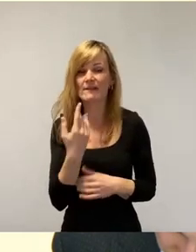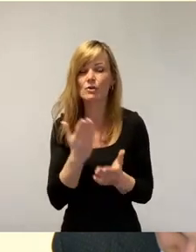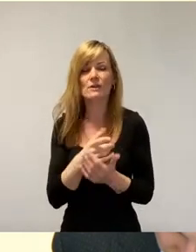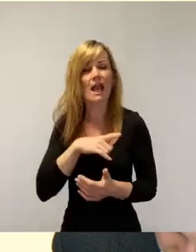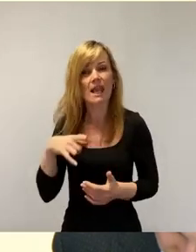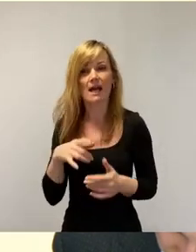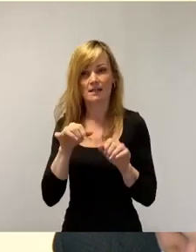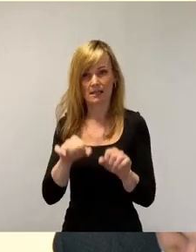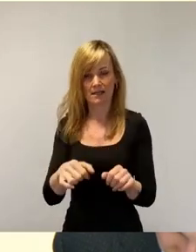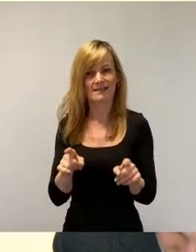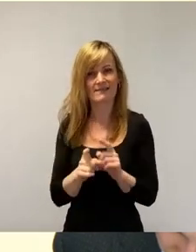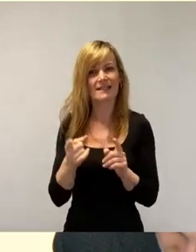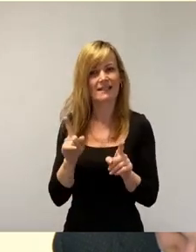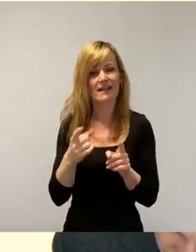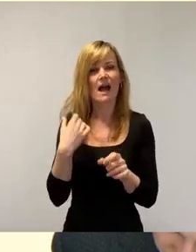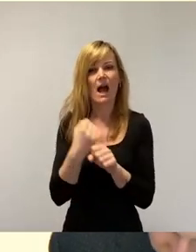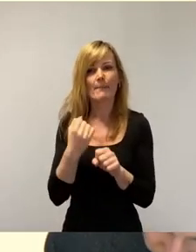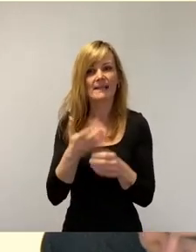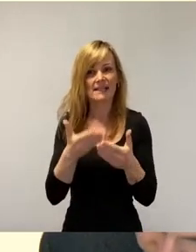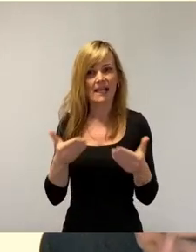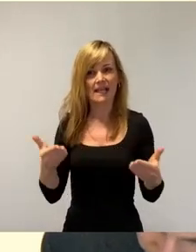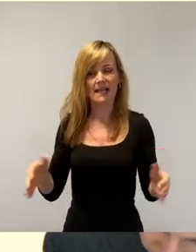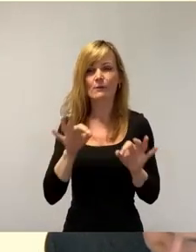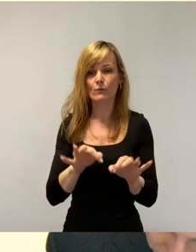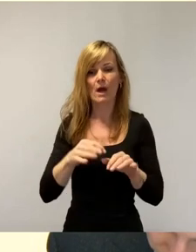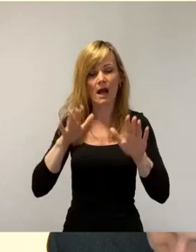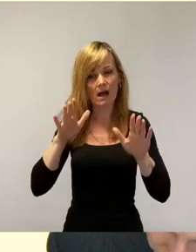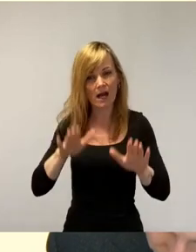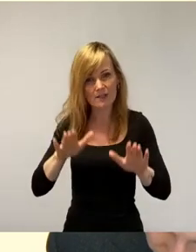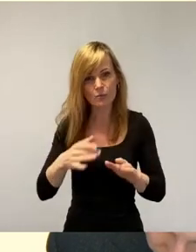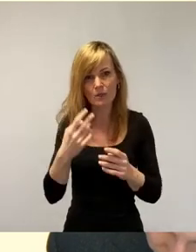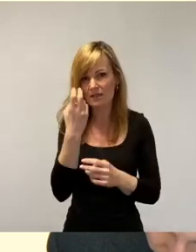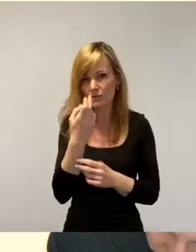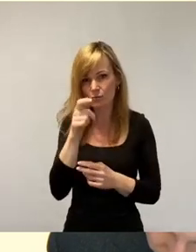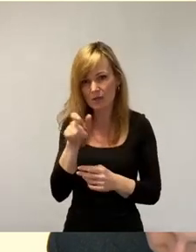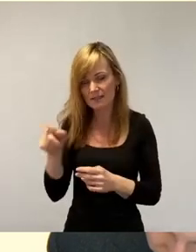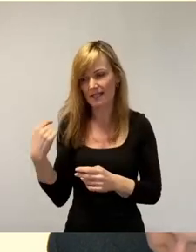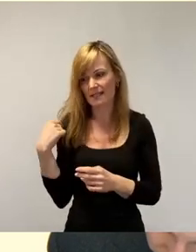Ähnlich wie die Arbeitsgelegenheiten für Asylsuchende, die seit 1993